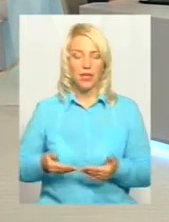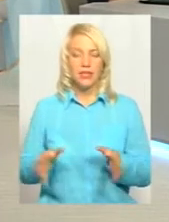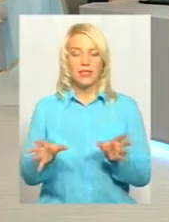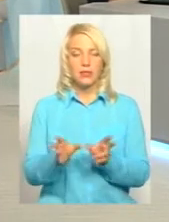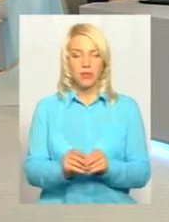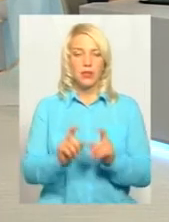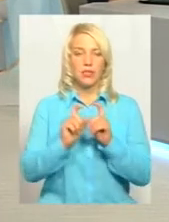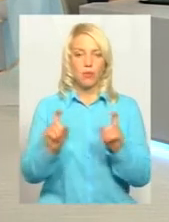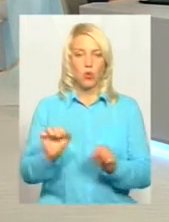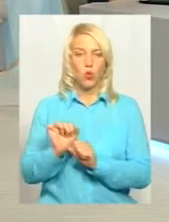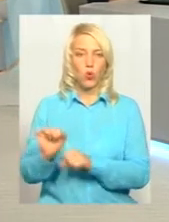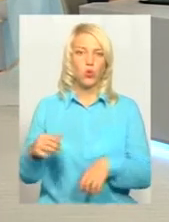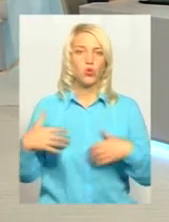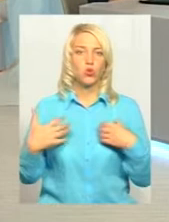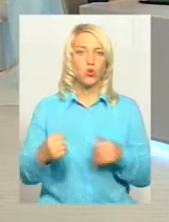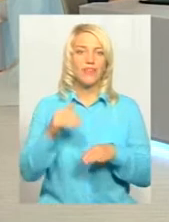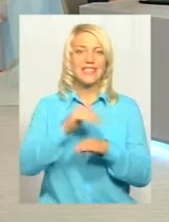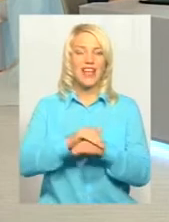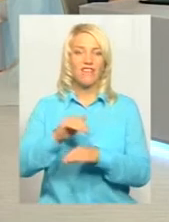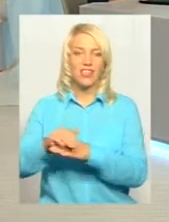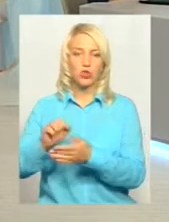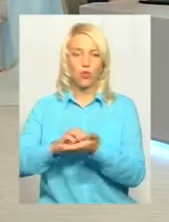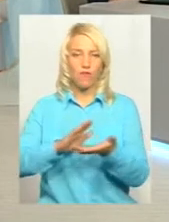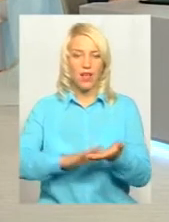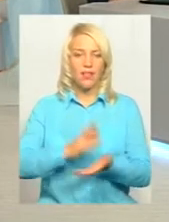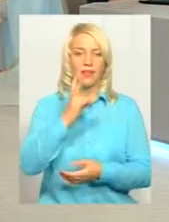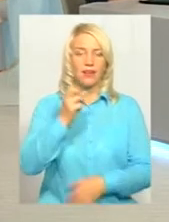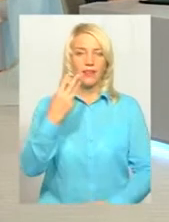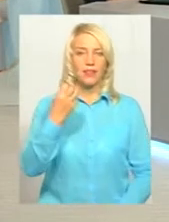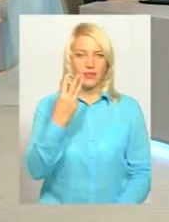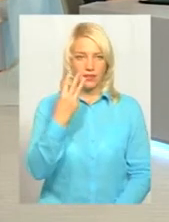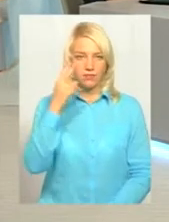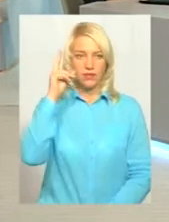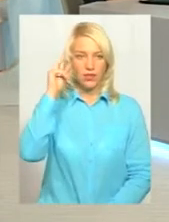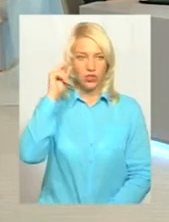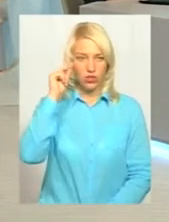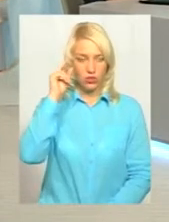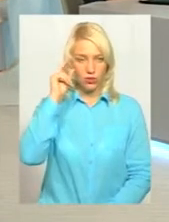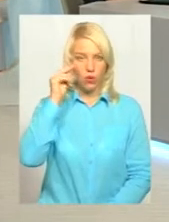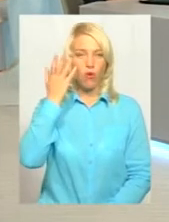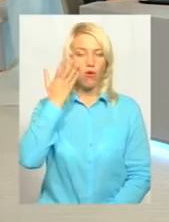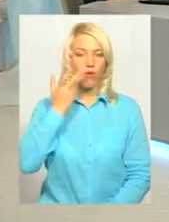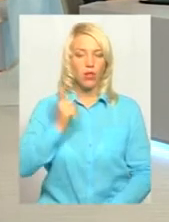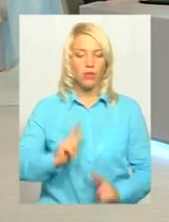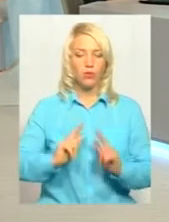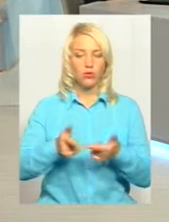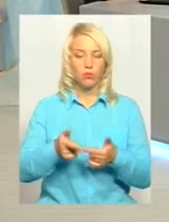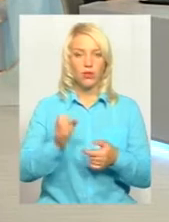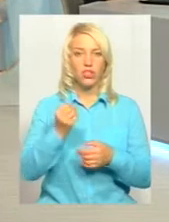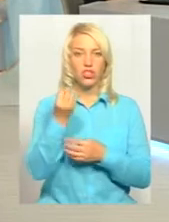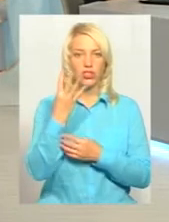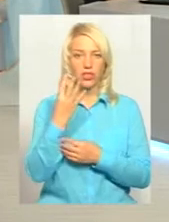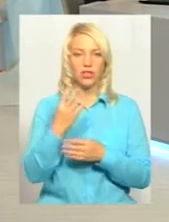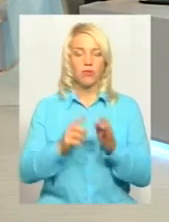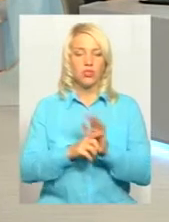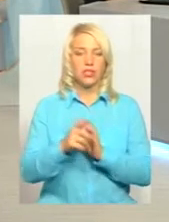Департаментом охорони здоров'я зафіксували на 13 число, на 13, тобто коли поступило, і 14 почали розвозити.